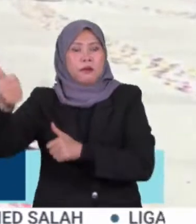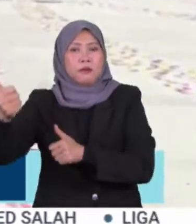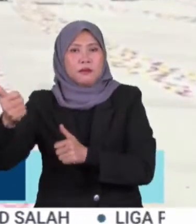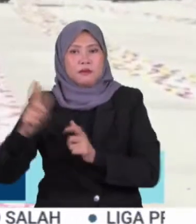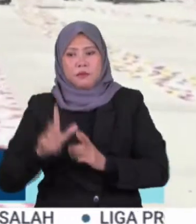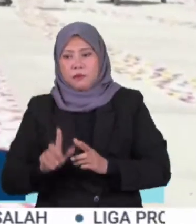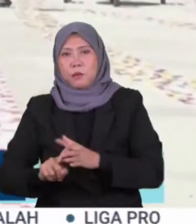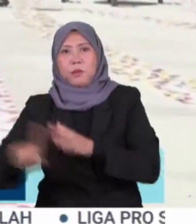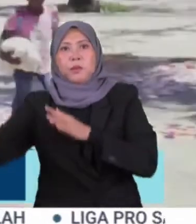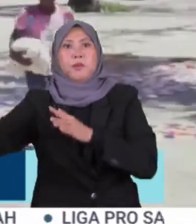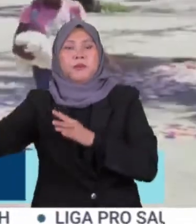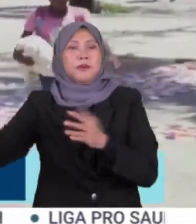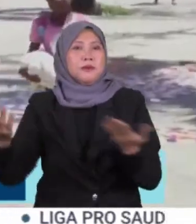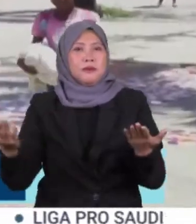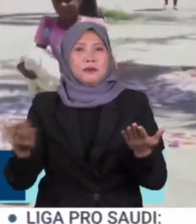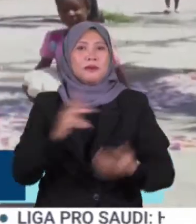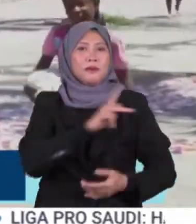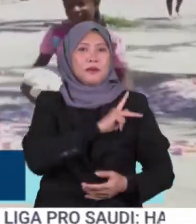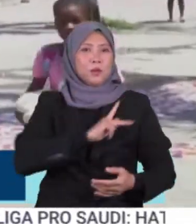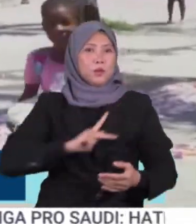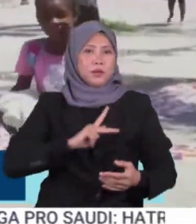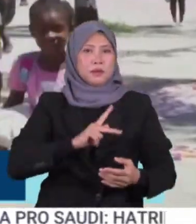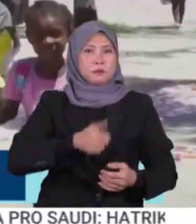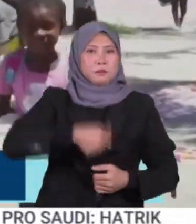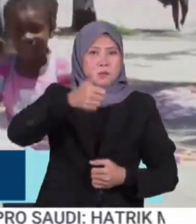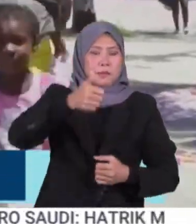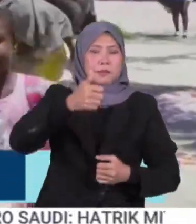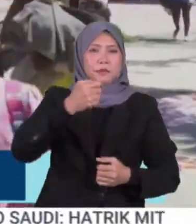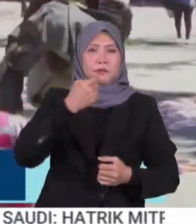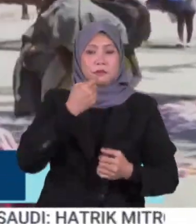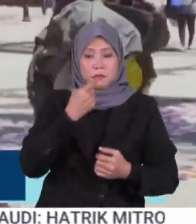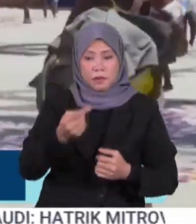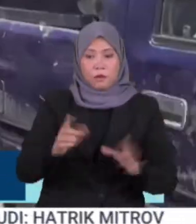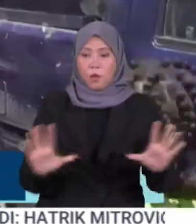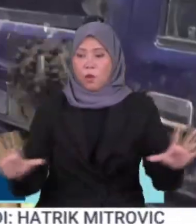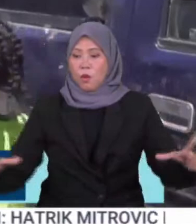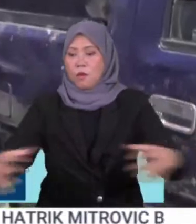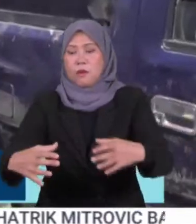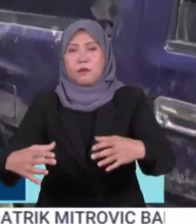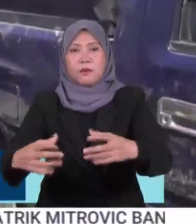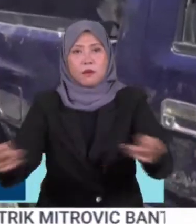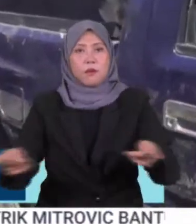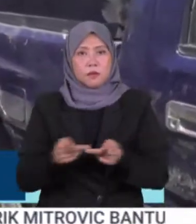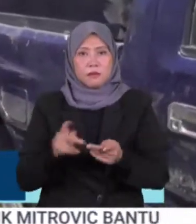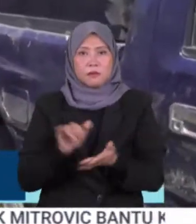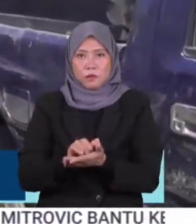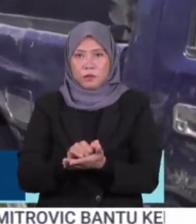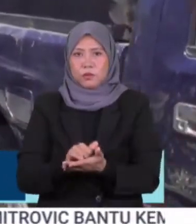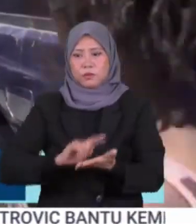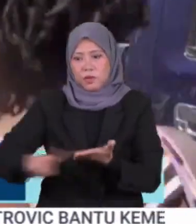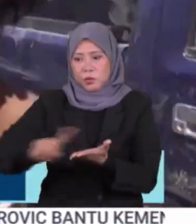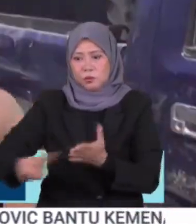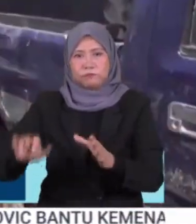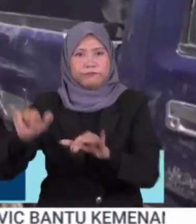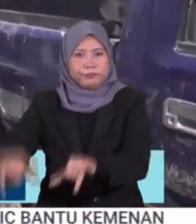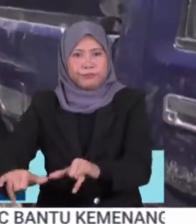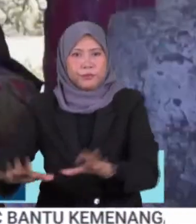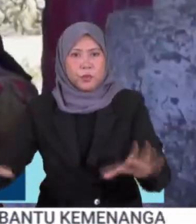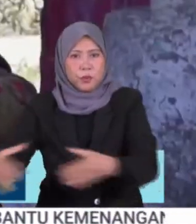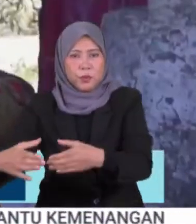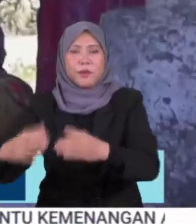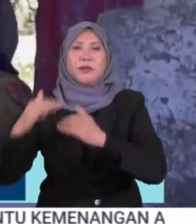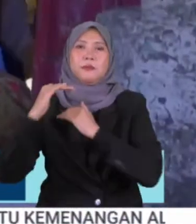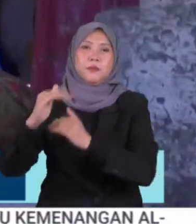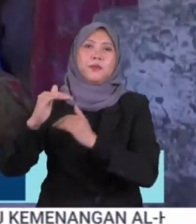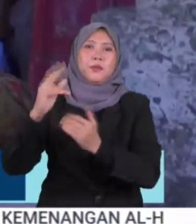Geng Grand Ravine diketuai Renald Estina telah mengepung kawasan Kefal Felis selama berminggu-minggu Dalam